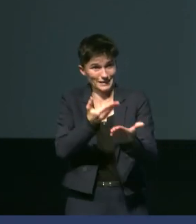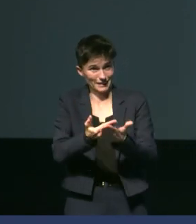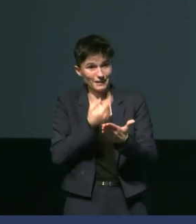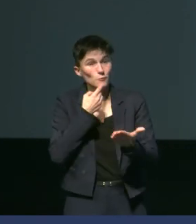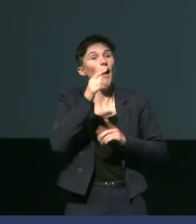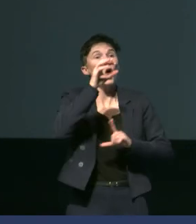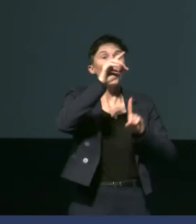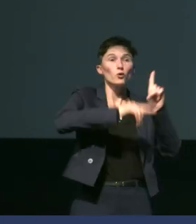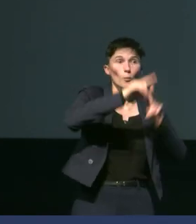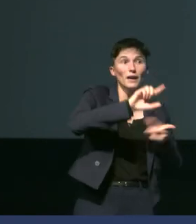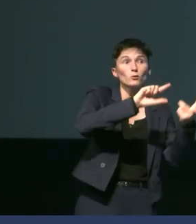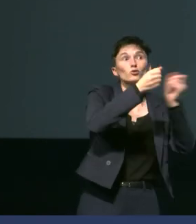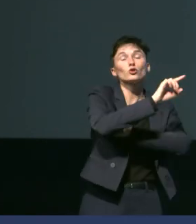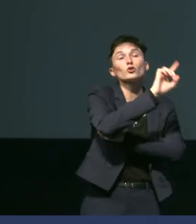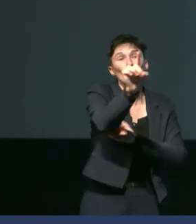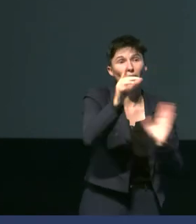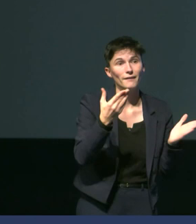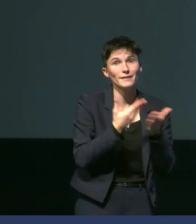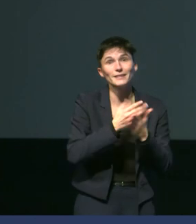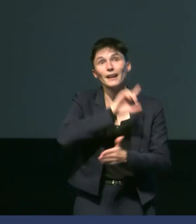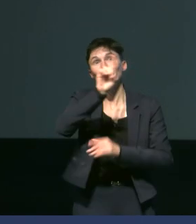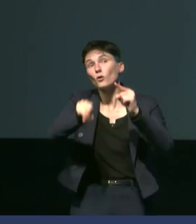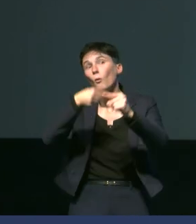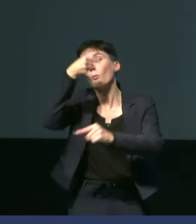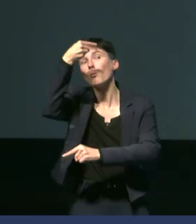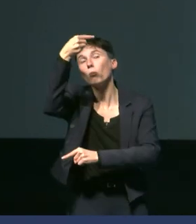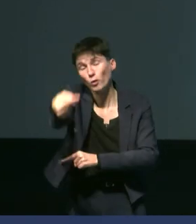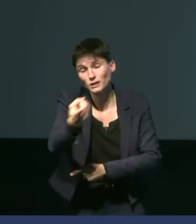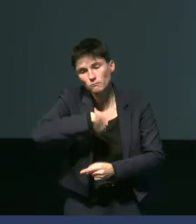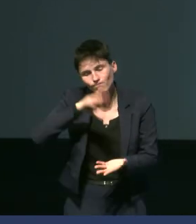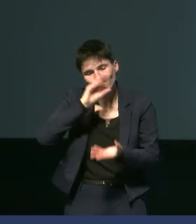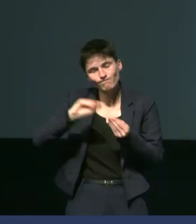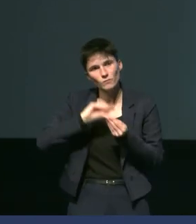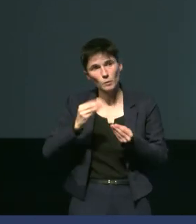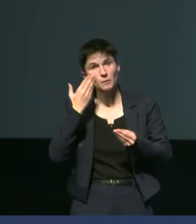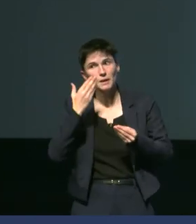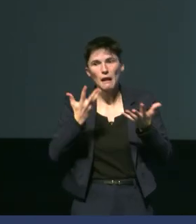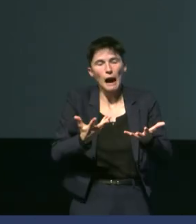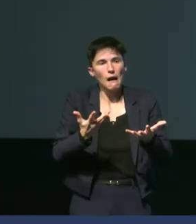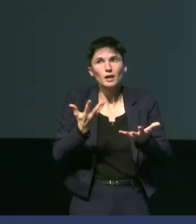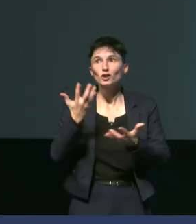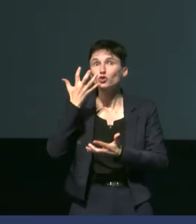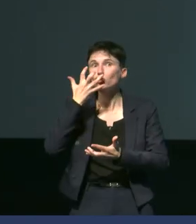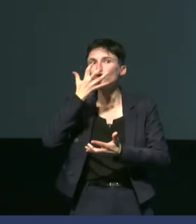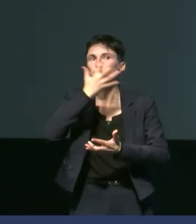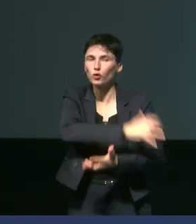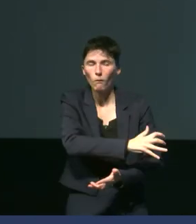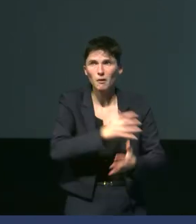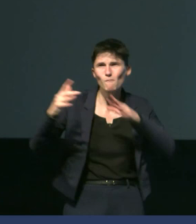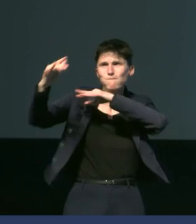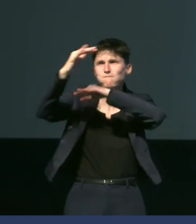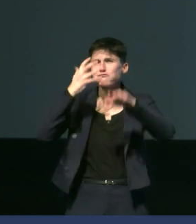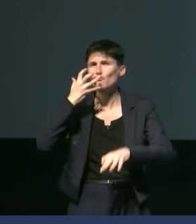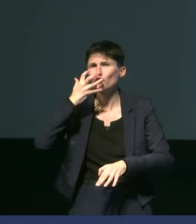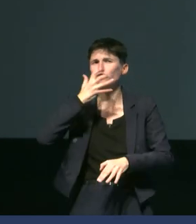Maintenant, la question qu'on se pose, et ce sera la prochaine question, c'est qu'est-ce qui se passe si à ce moment-là, on a une vague de chaleur ? Qu'est qui se passe si à ce moment-là, on